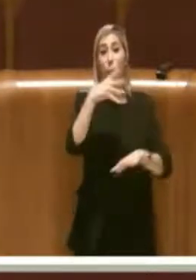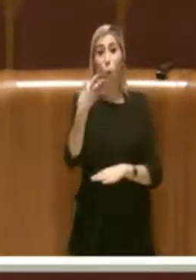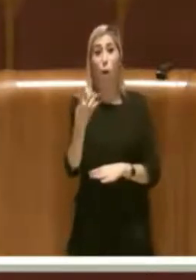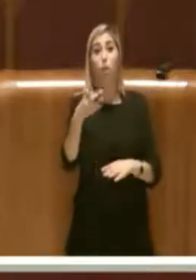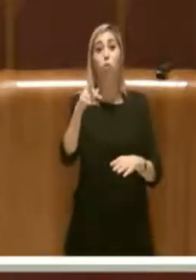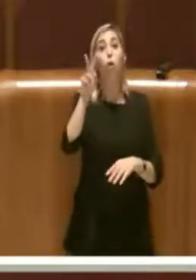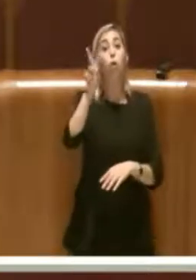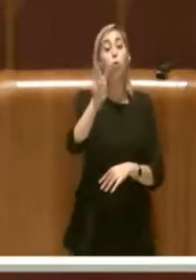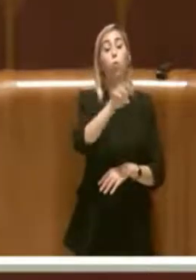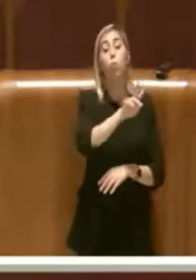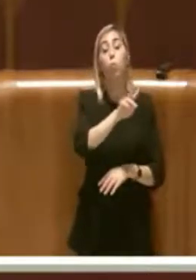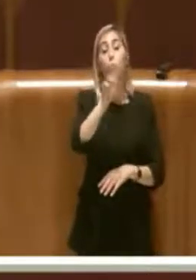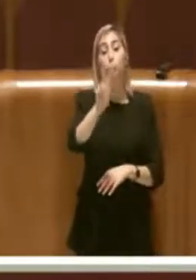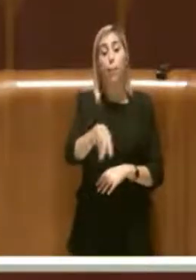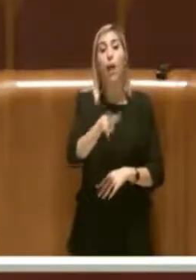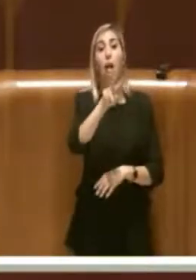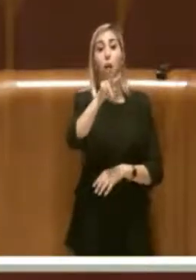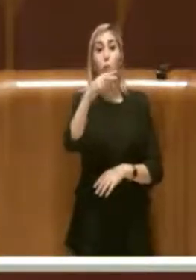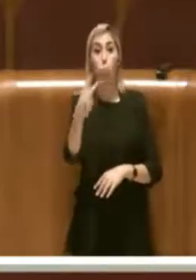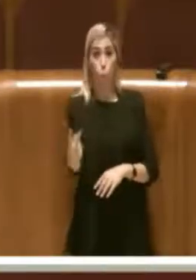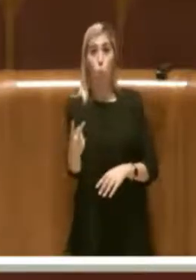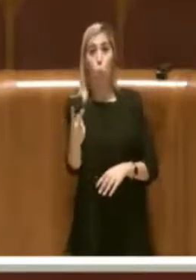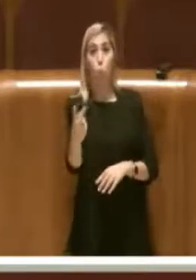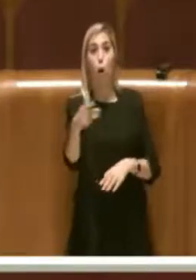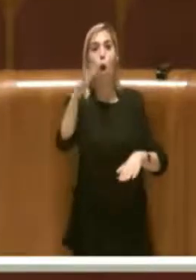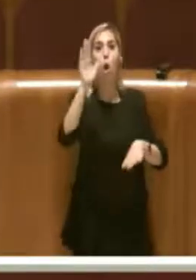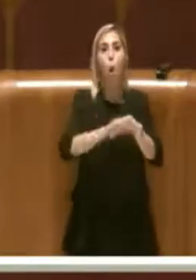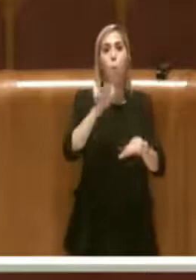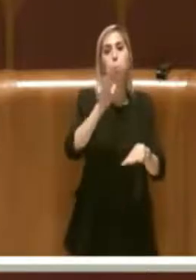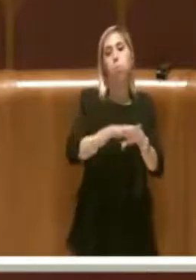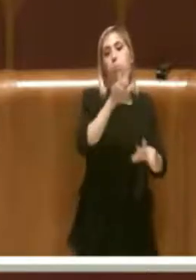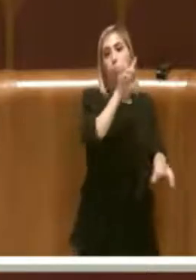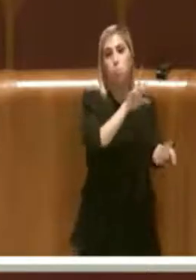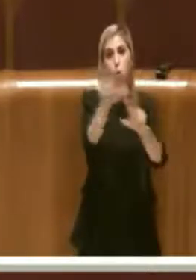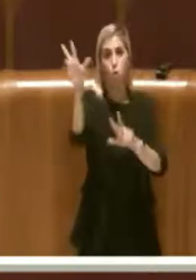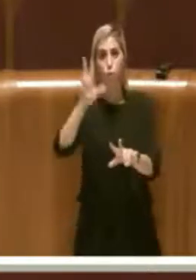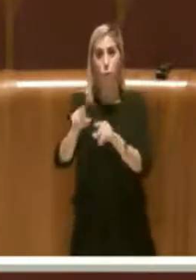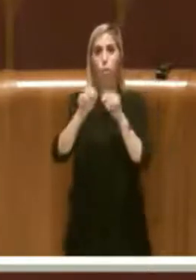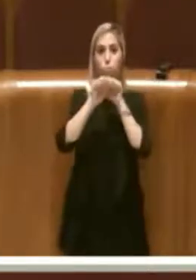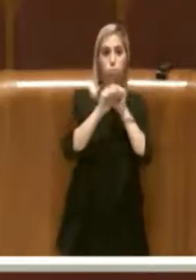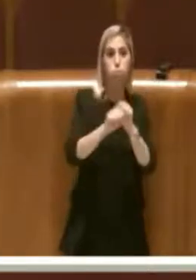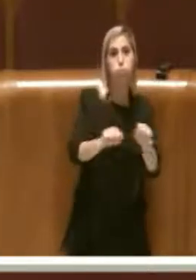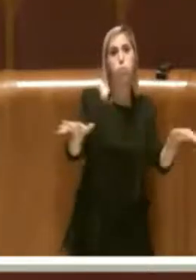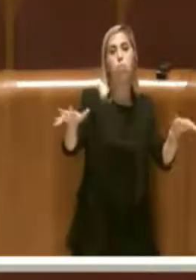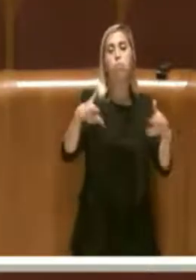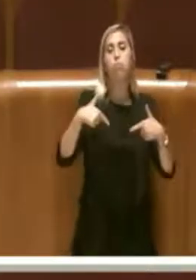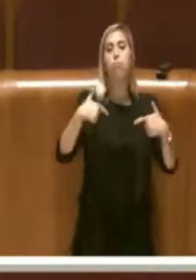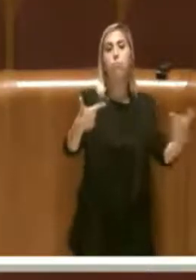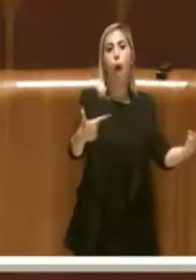2002, attribuisce la competenza ai municipi nel distribuire le aree,